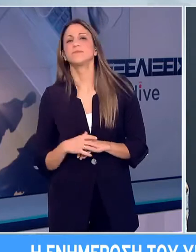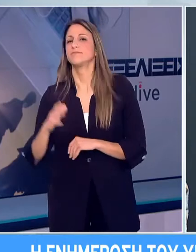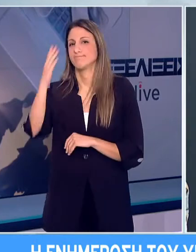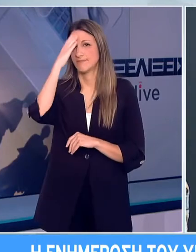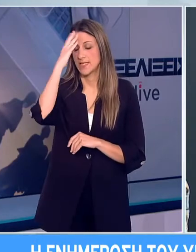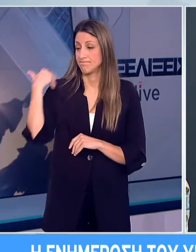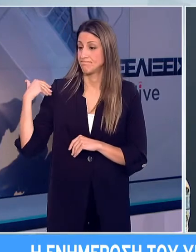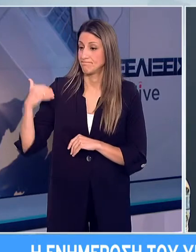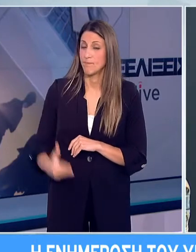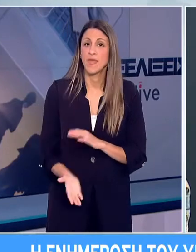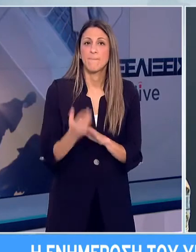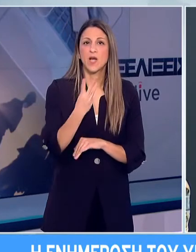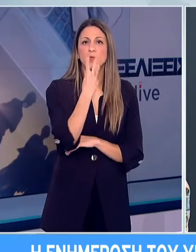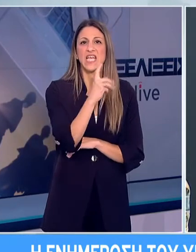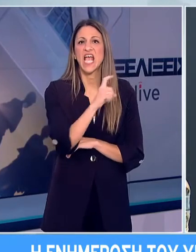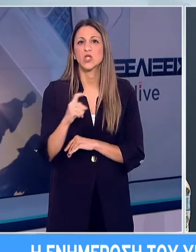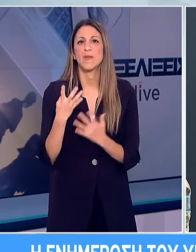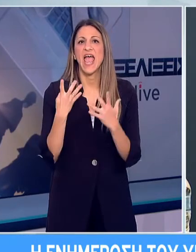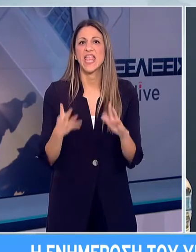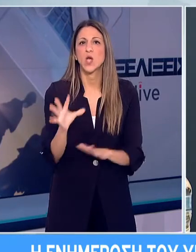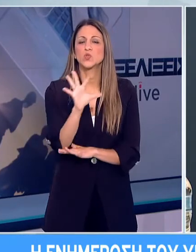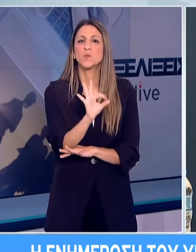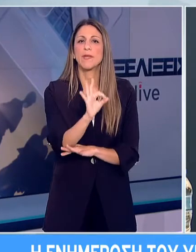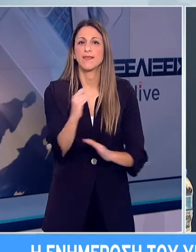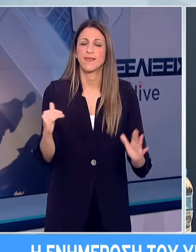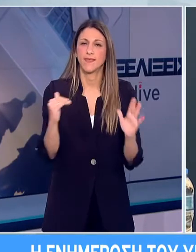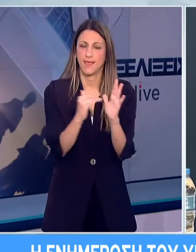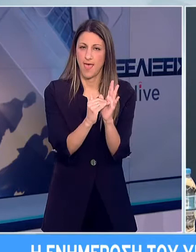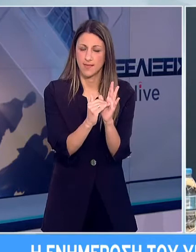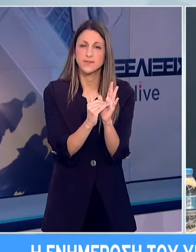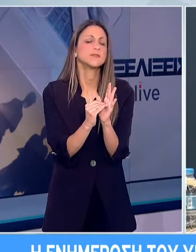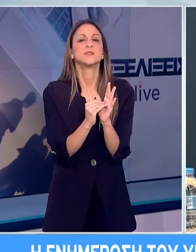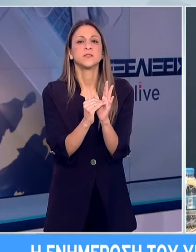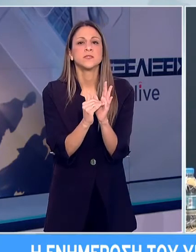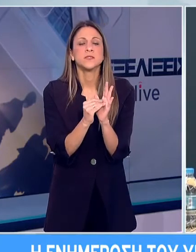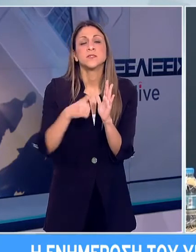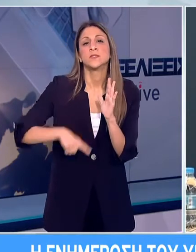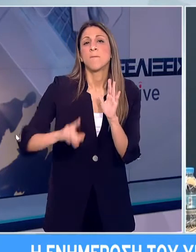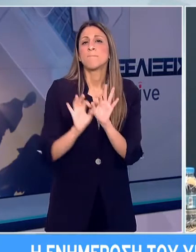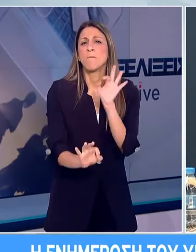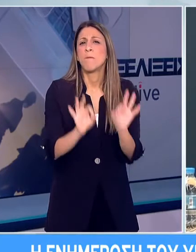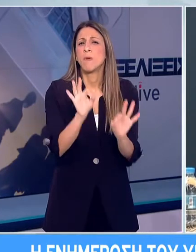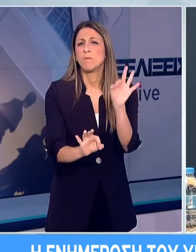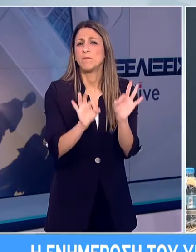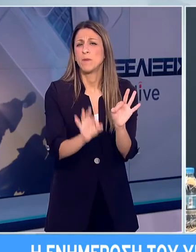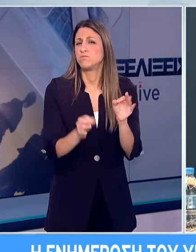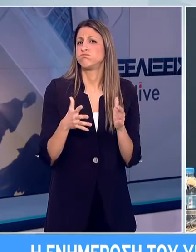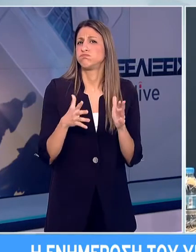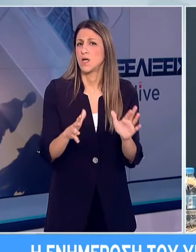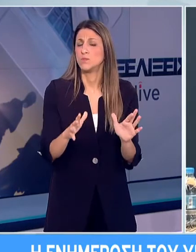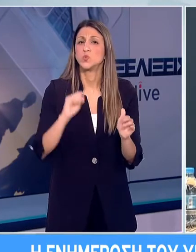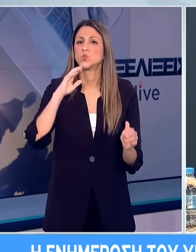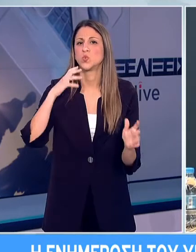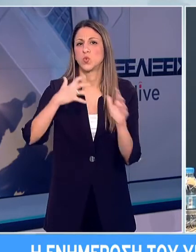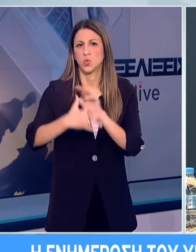Έως σήμερα, περισσότερο από 3.950.000 εργαστηριακά επιβεβαιωμένα κρούσματα του νέου κορονοϊού έχουν καταγραφεί